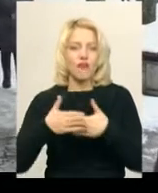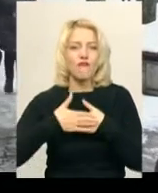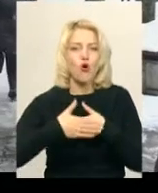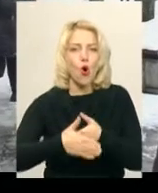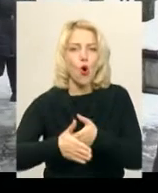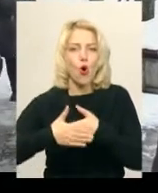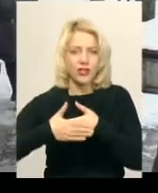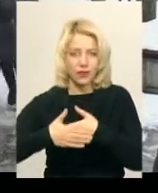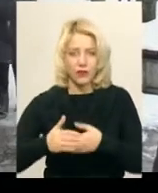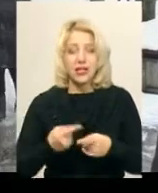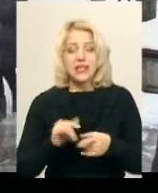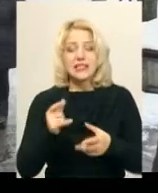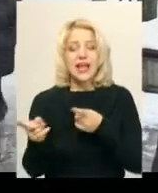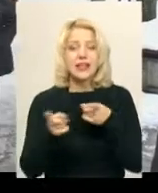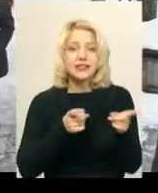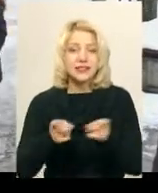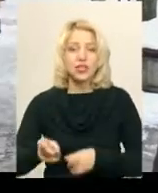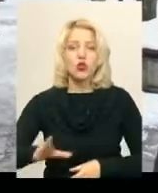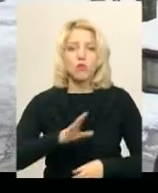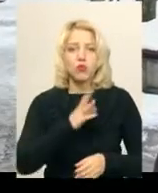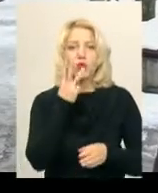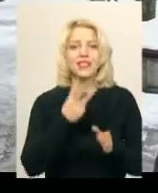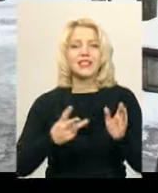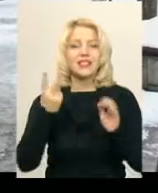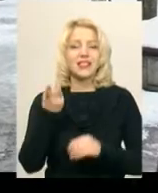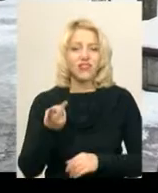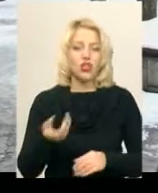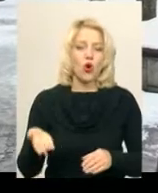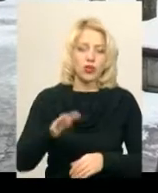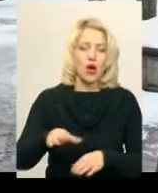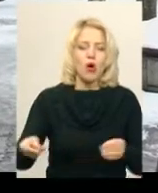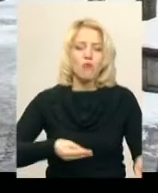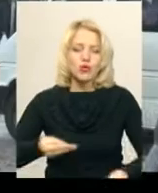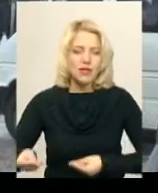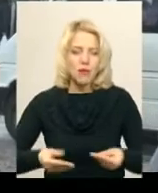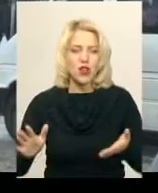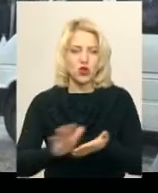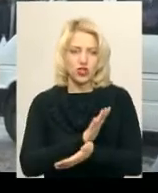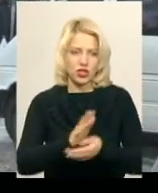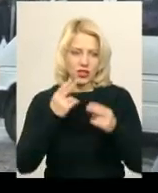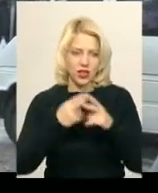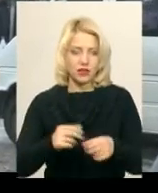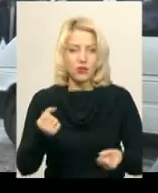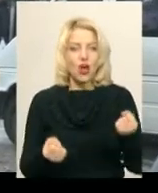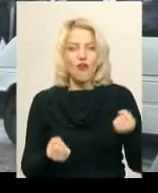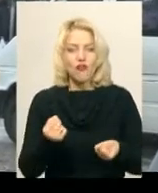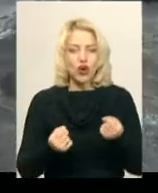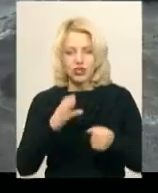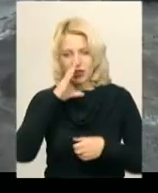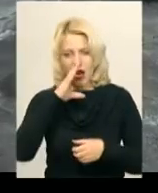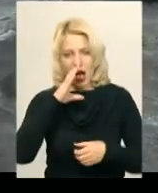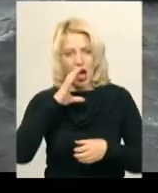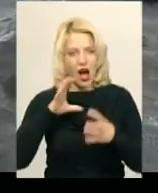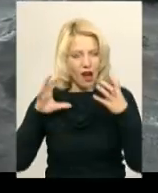Загалом задіяно було 32 одиниці посипально-розчищуючі техніки. Водій автобуса між міського сполучення